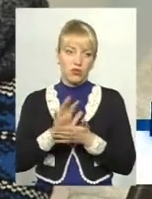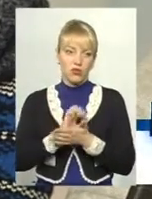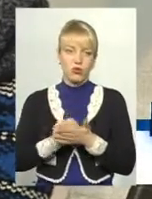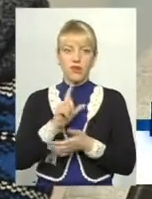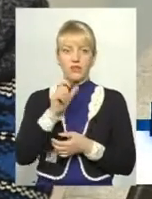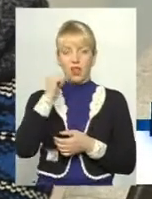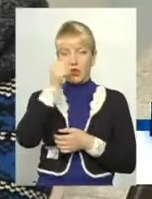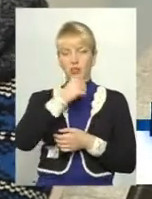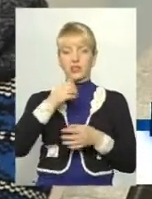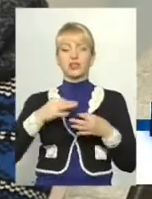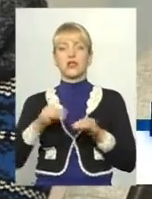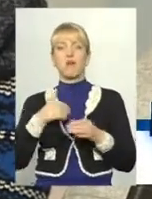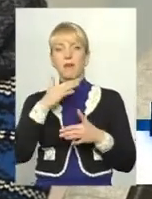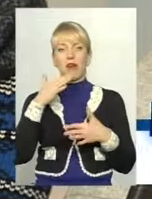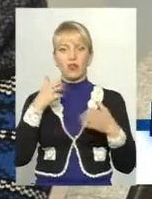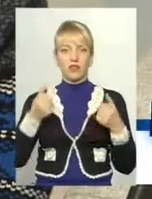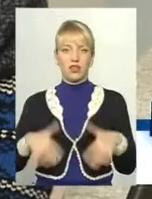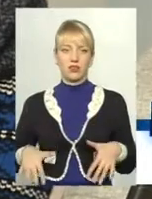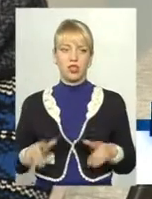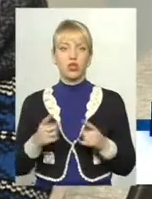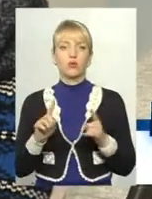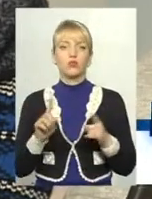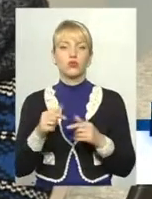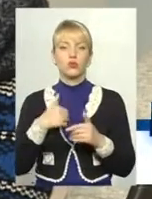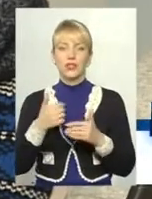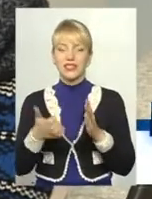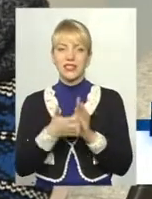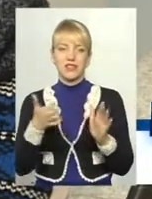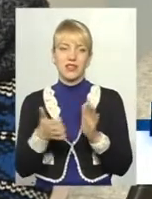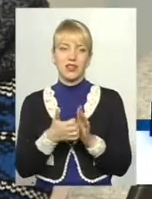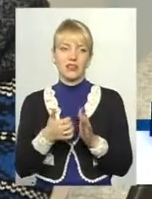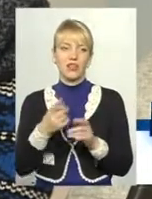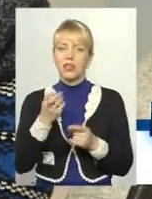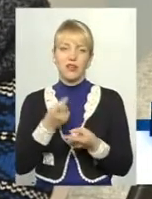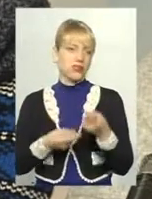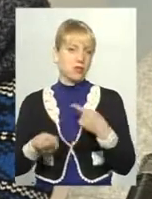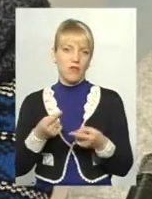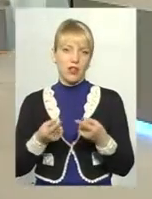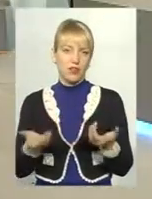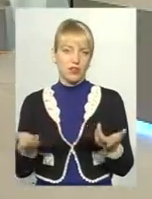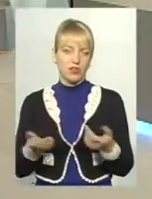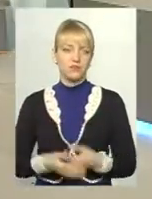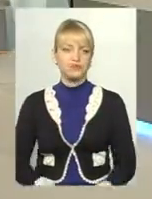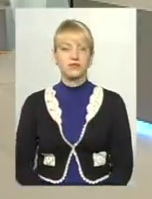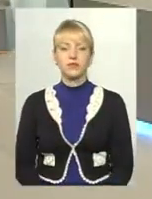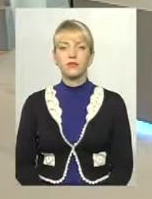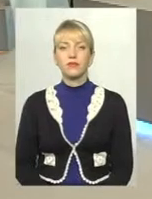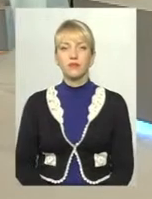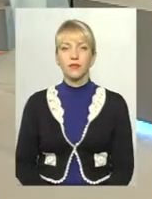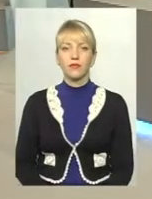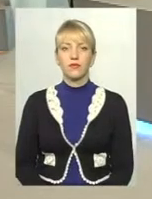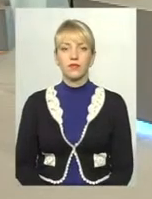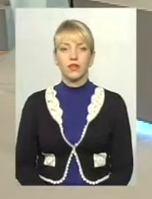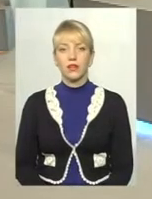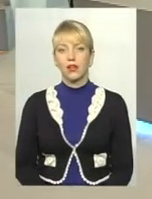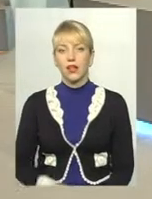незалежності дуже багато ми втратили. Того, що нас завжди, на жаль, не від не повернеш. На жаль. Пане Ігоре, ви